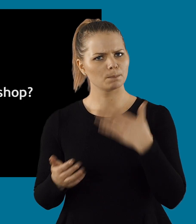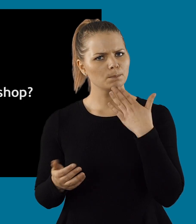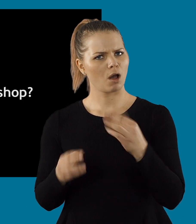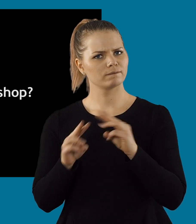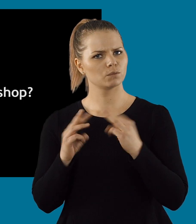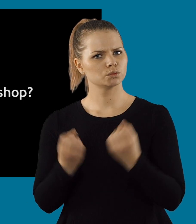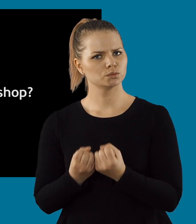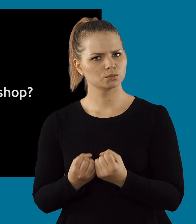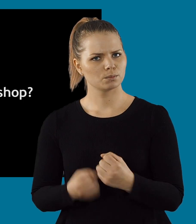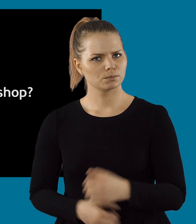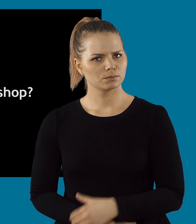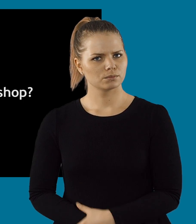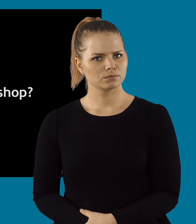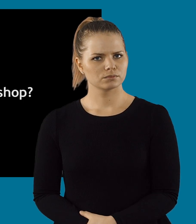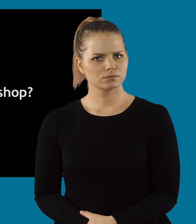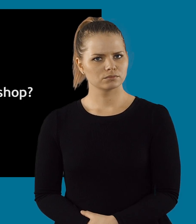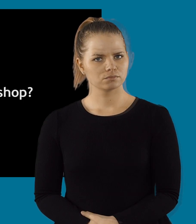Hur gör man en bra workshop?